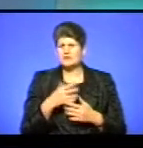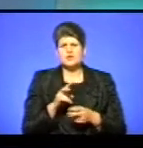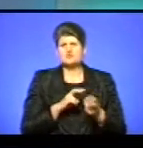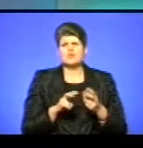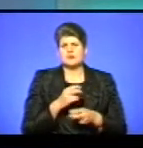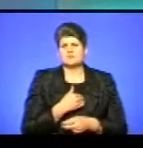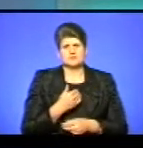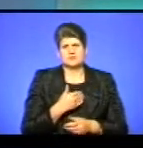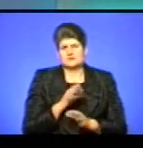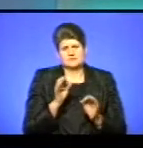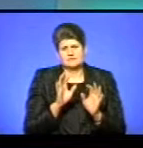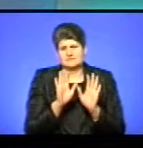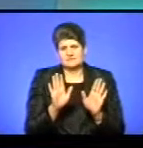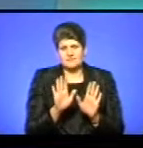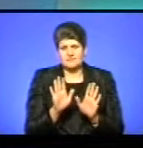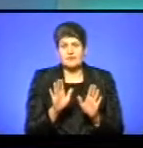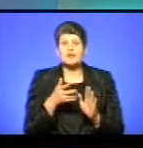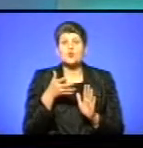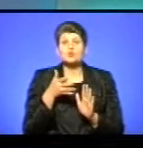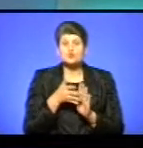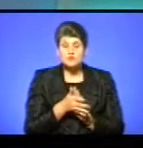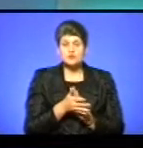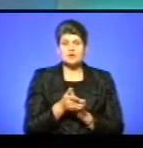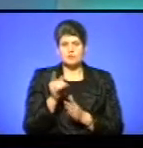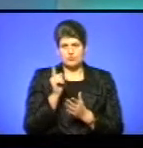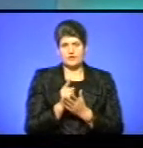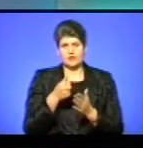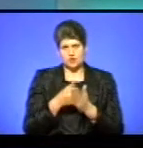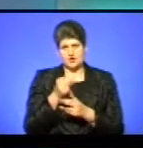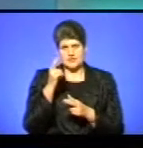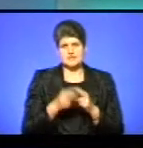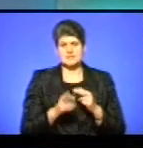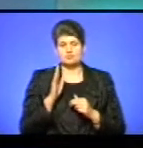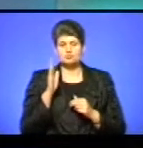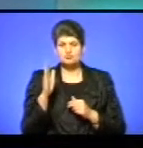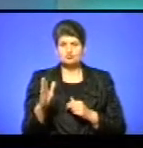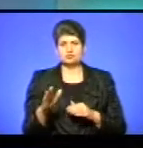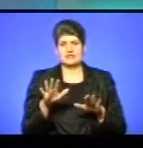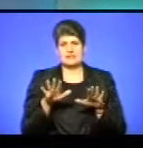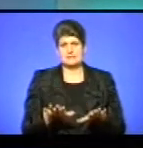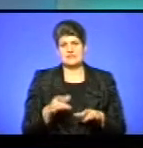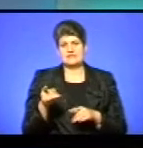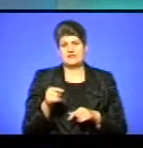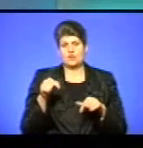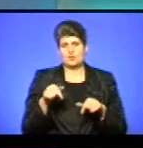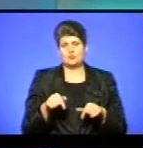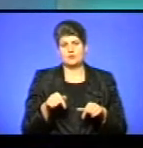мотивації абсолютно ніякої. І ти розумієш, що ти мусиш, і ти будеш до кінця. І бути на місті в Тернополі